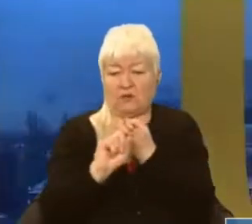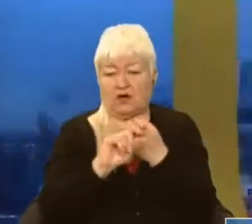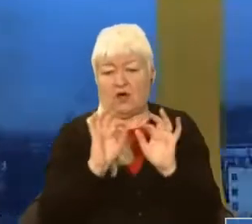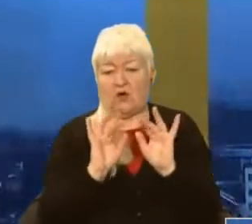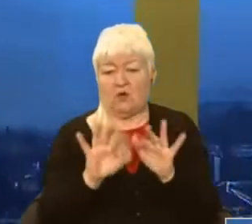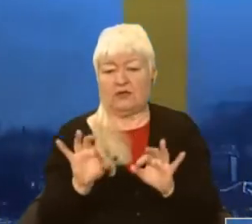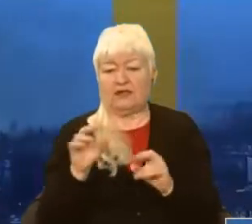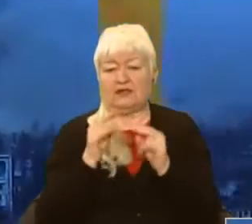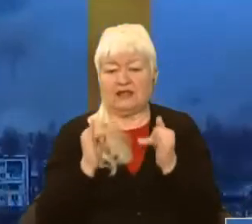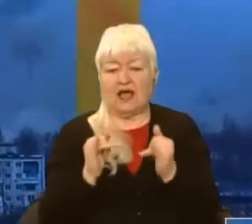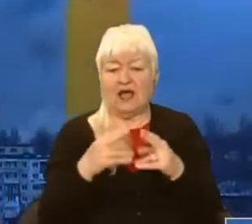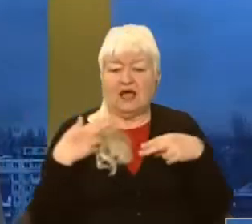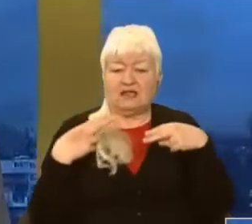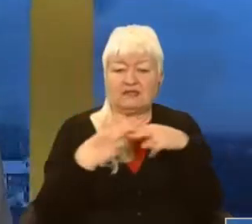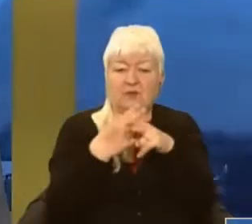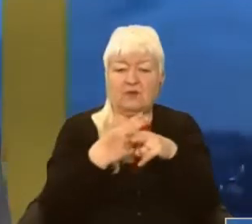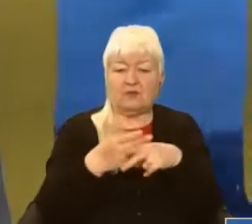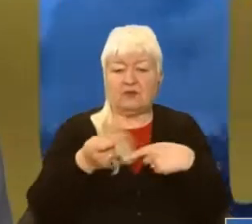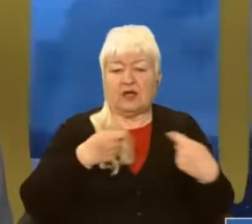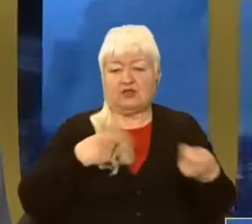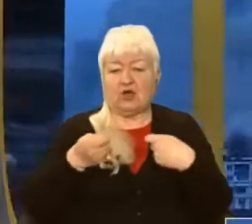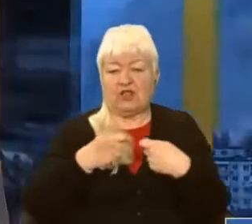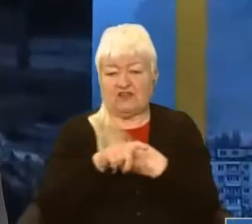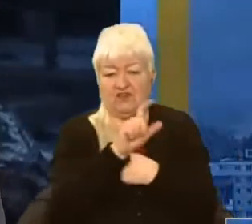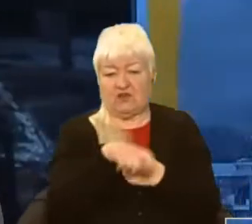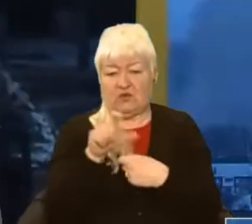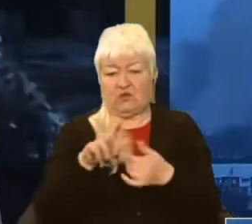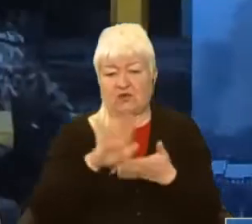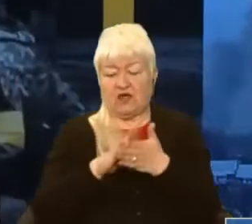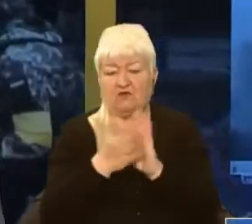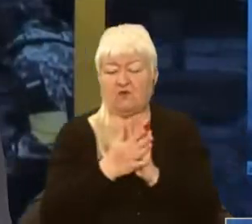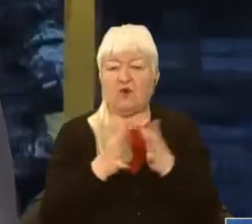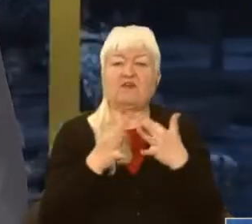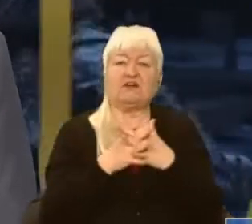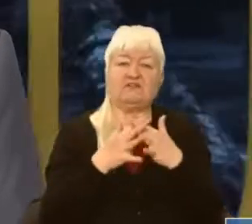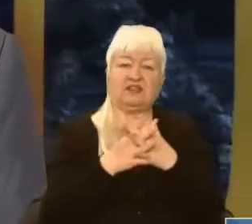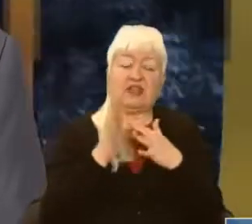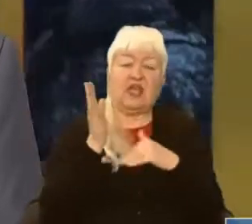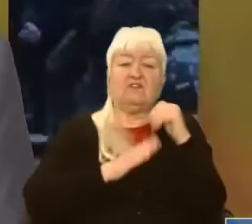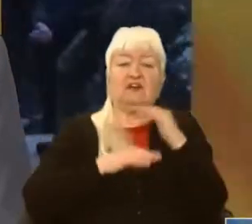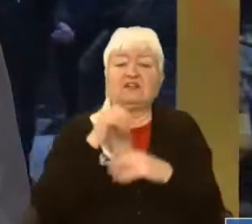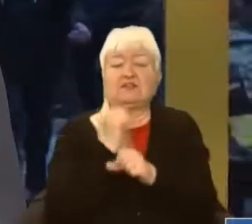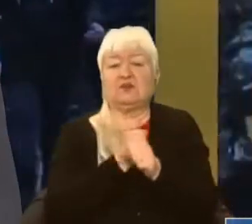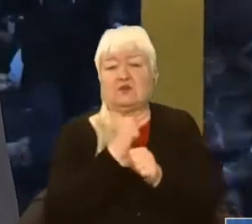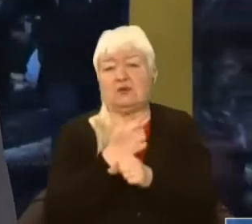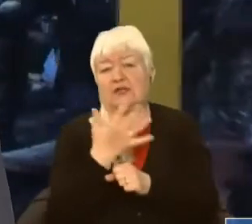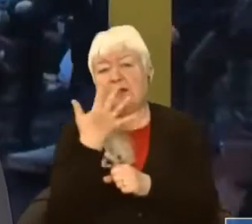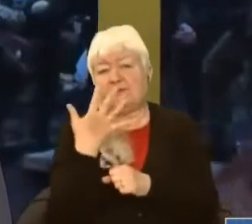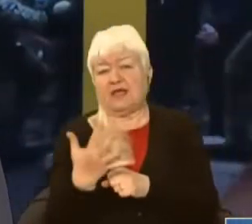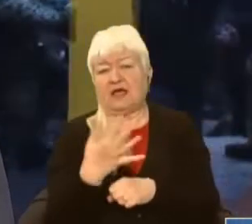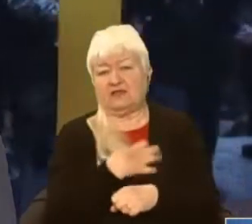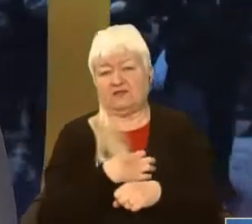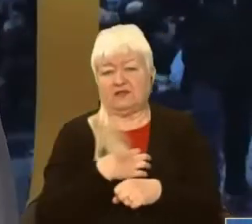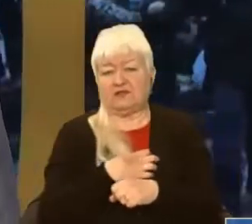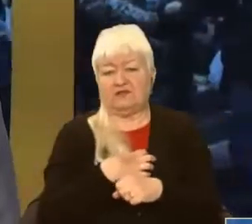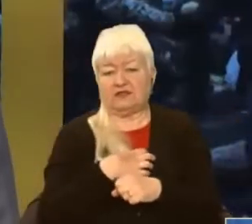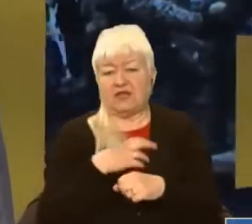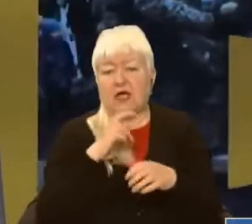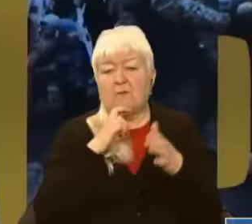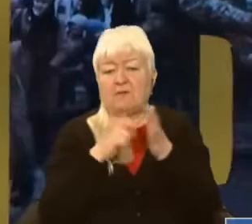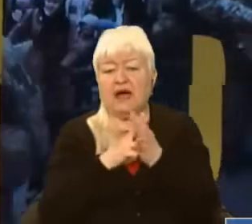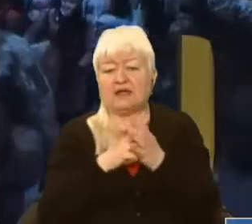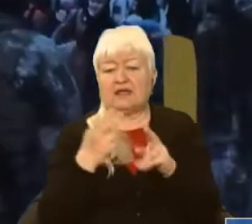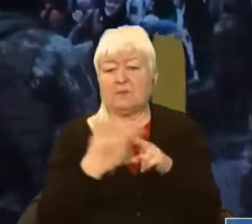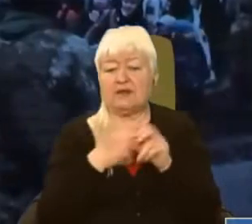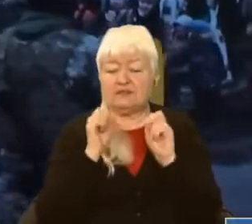запобігання торгівлі людьми в умовах війни. Фахівці розробили 5 ключових маркерів безпеки для тих, хто